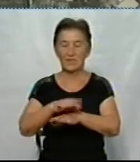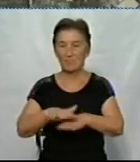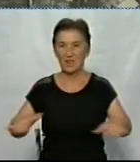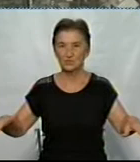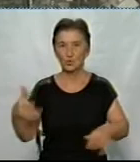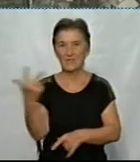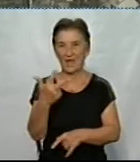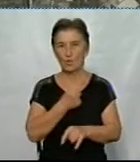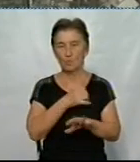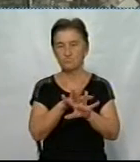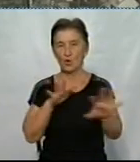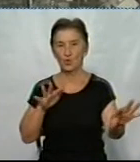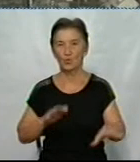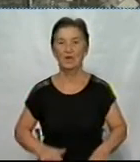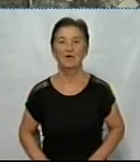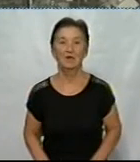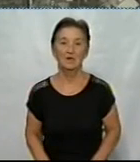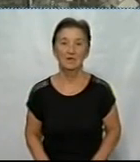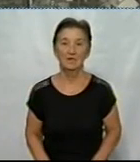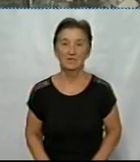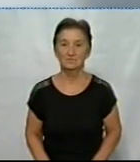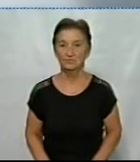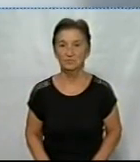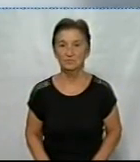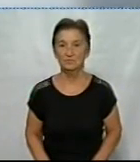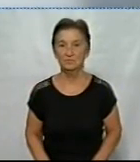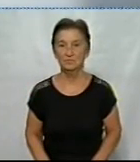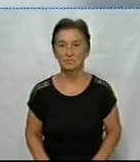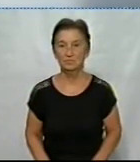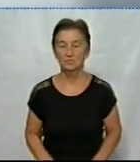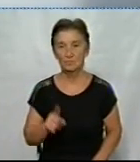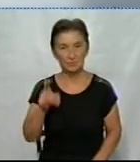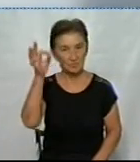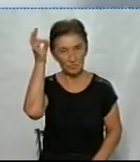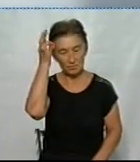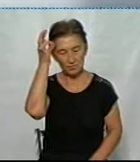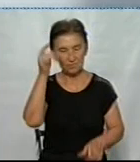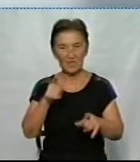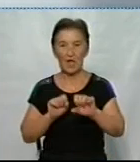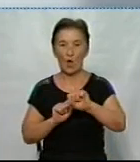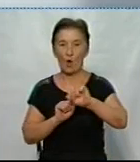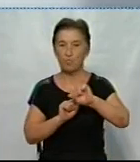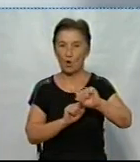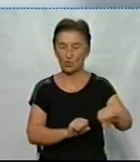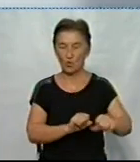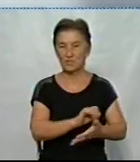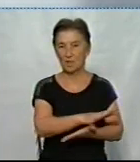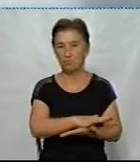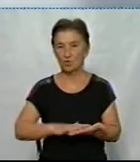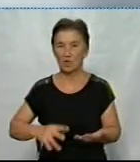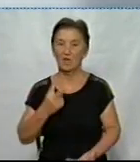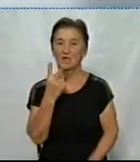Сметанко, Роман Сташенко, новини на Суспільному, Кропивницький. Нагадаємо, оборона Донецького аеропорту продовжилася